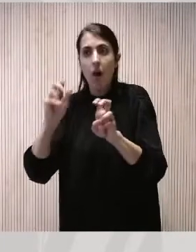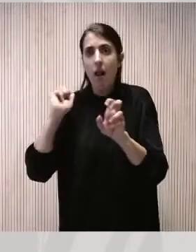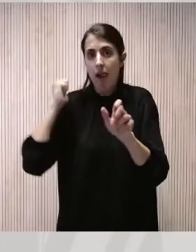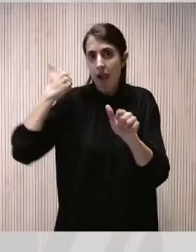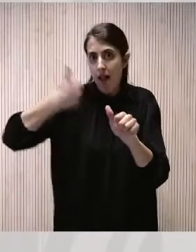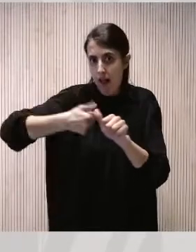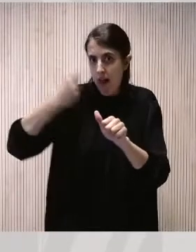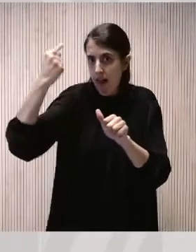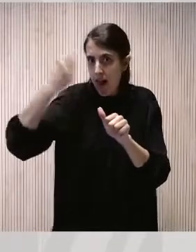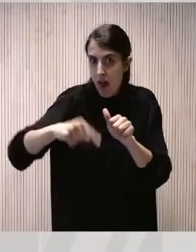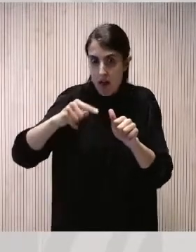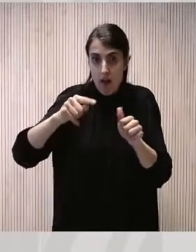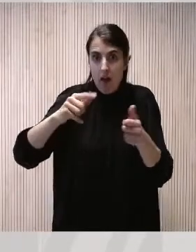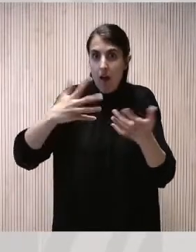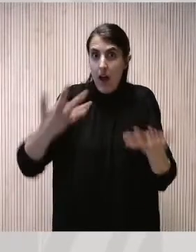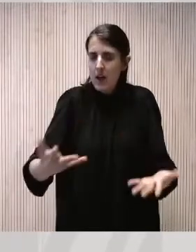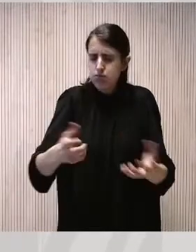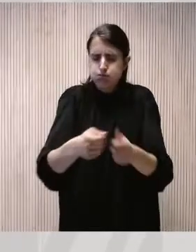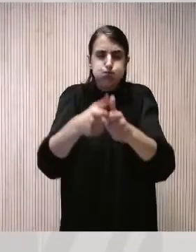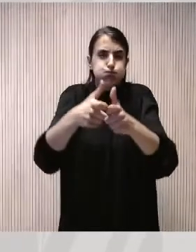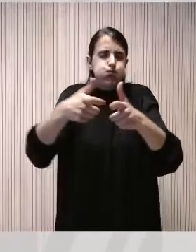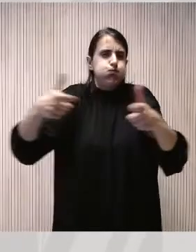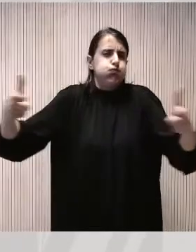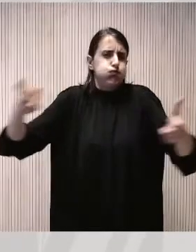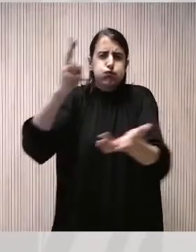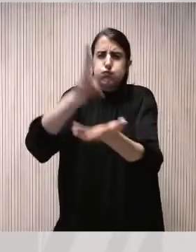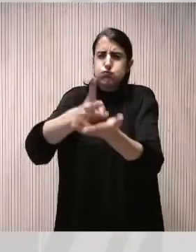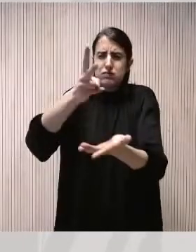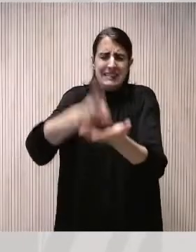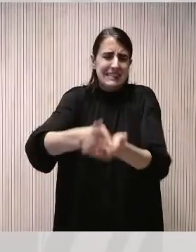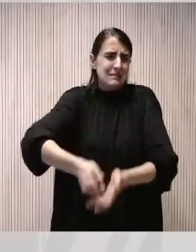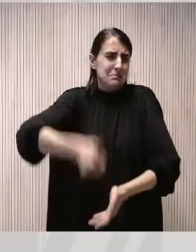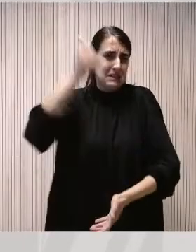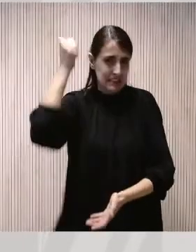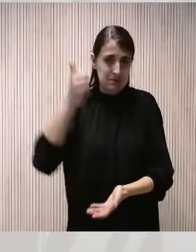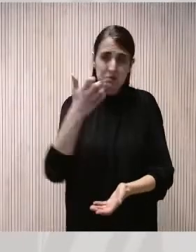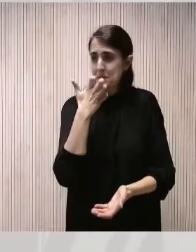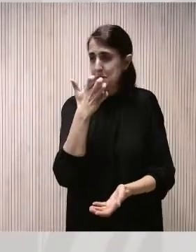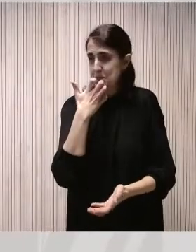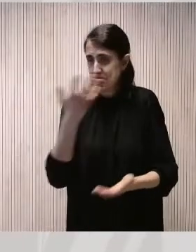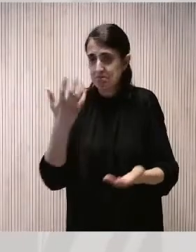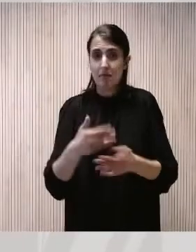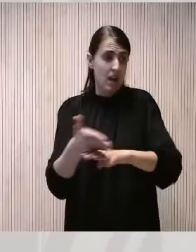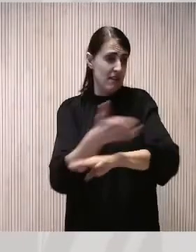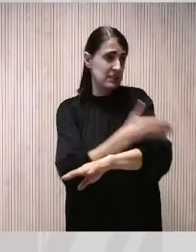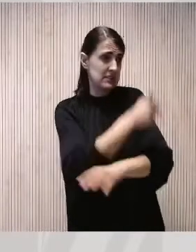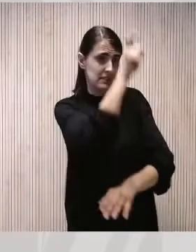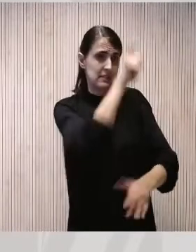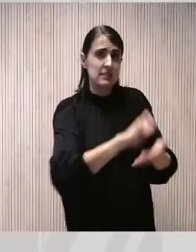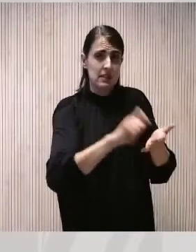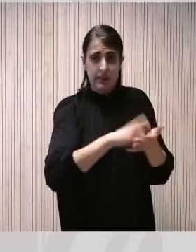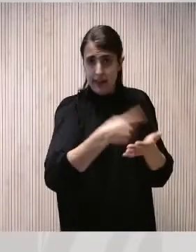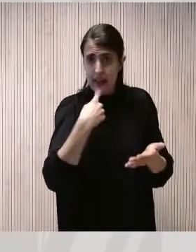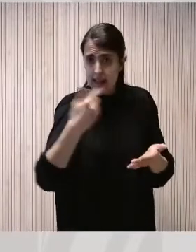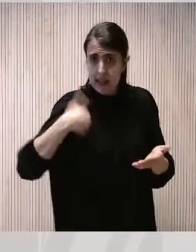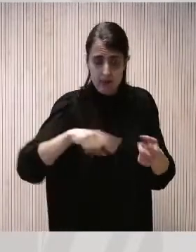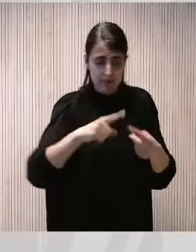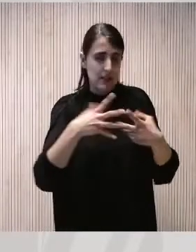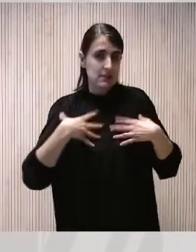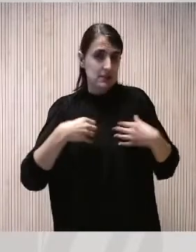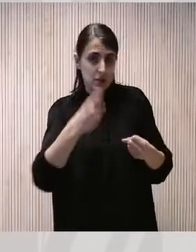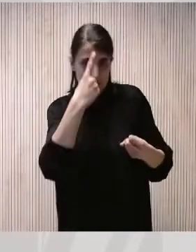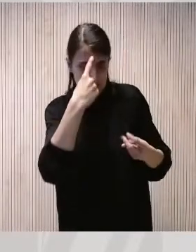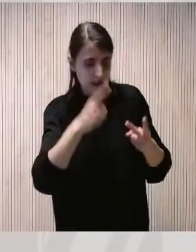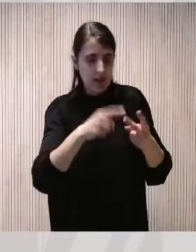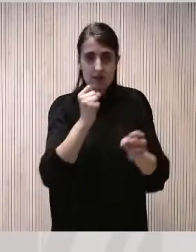que s'han agraujat moltíssim amb la situació de la pandèmia. Reptes, em feia referència al secretari, com poden ser la salut mental,